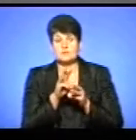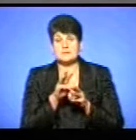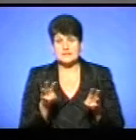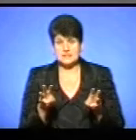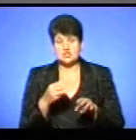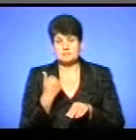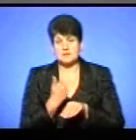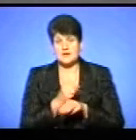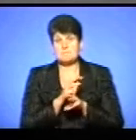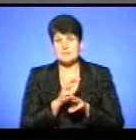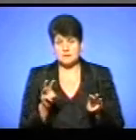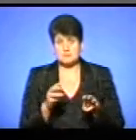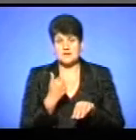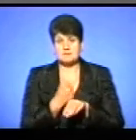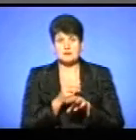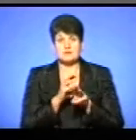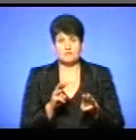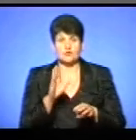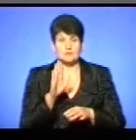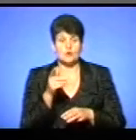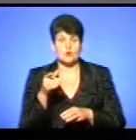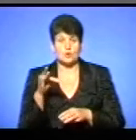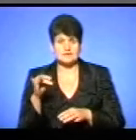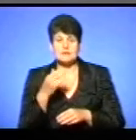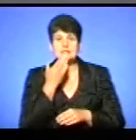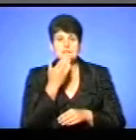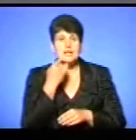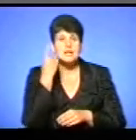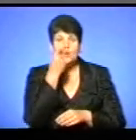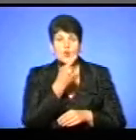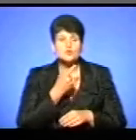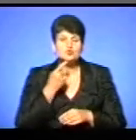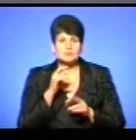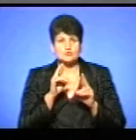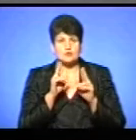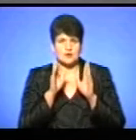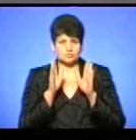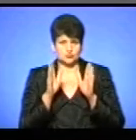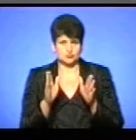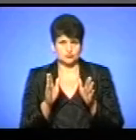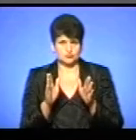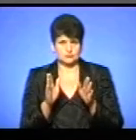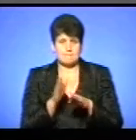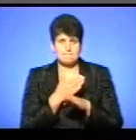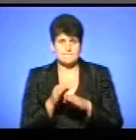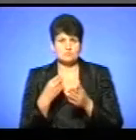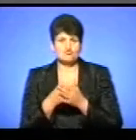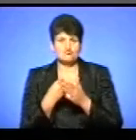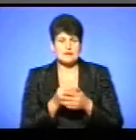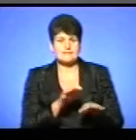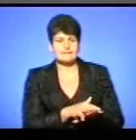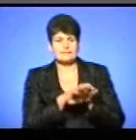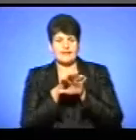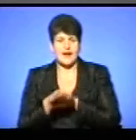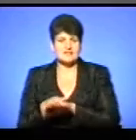-міністра. Прем'єр-міністра Володимира Гройцьмана ми запитали особисто про те, як будуть відбуватися міжбюджетні трансферти на